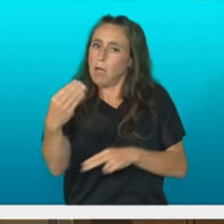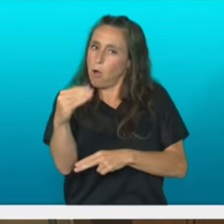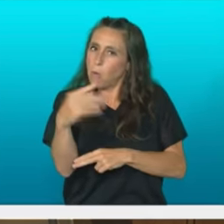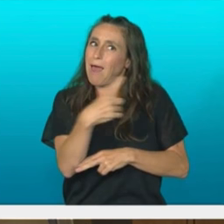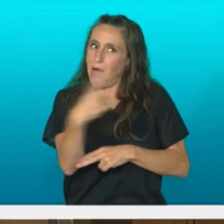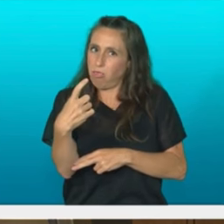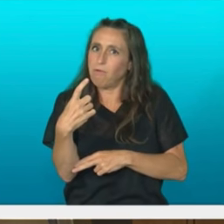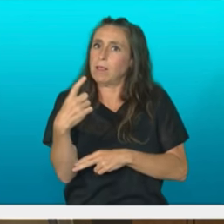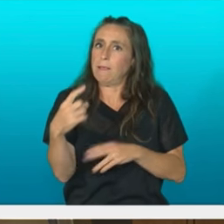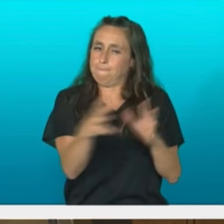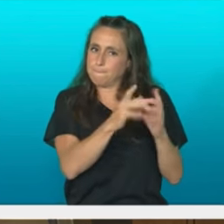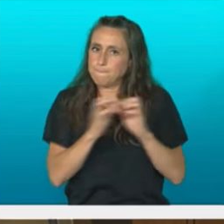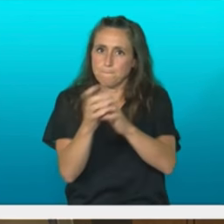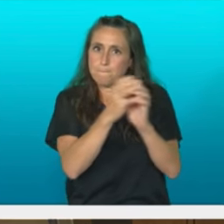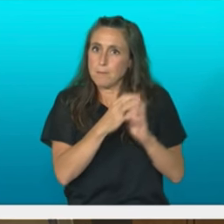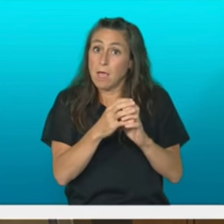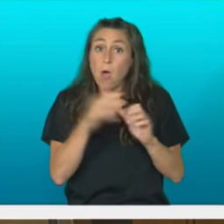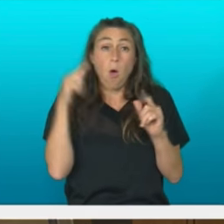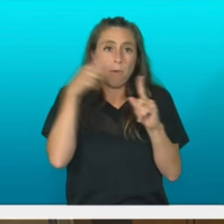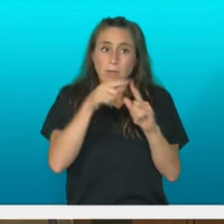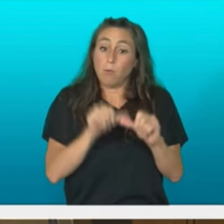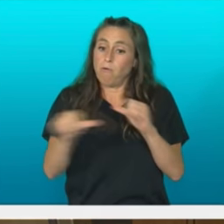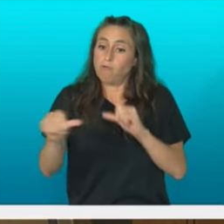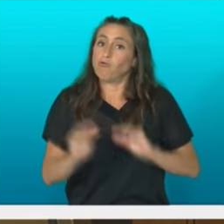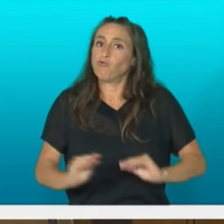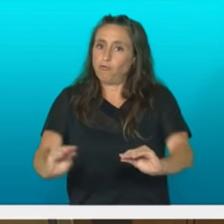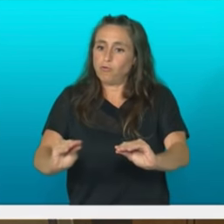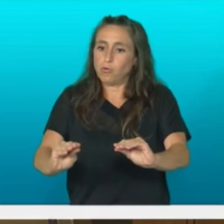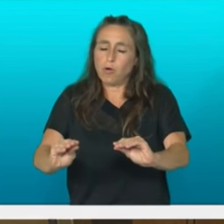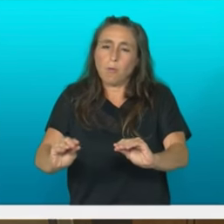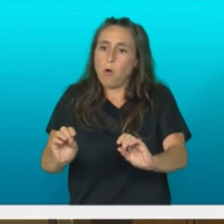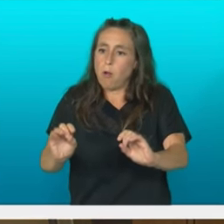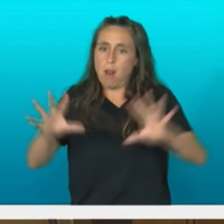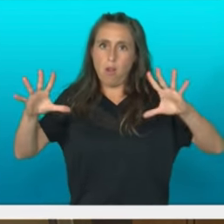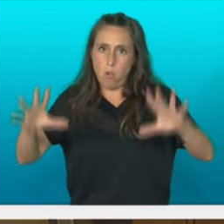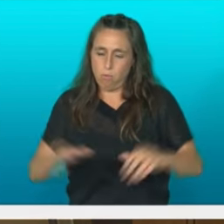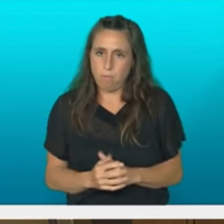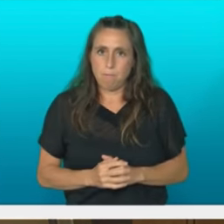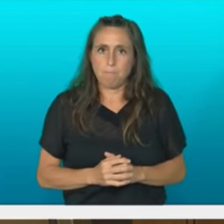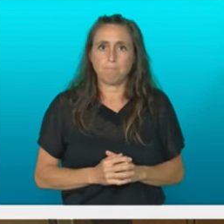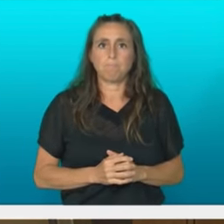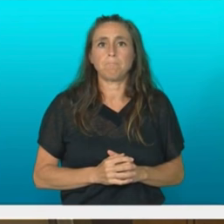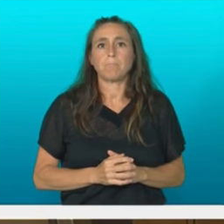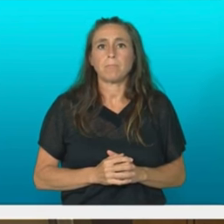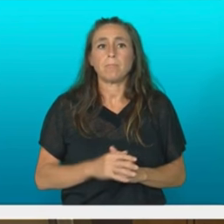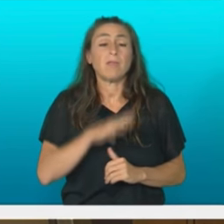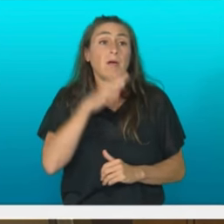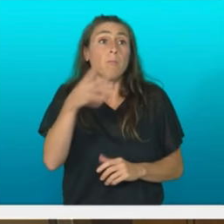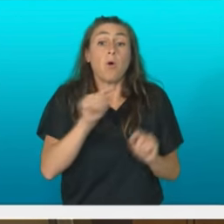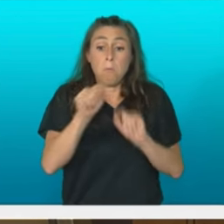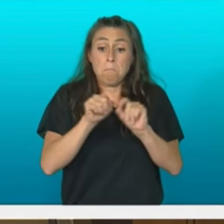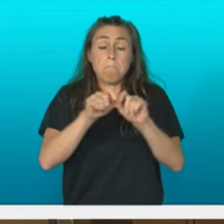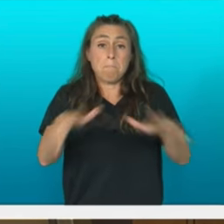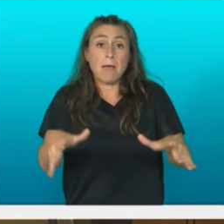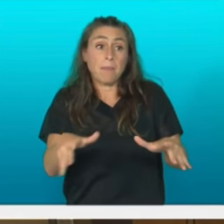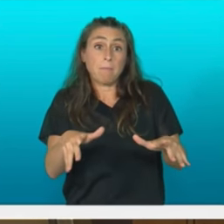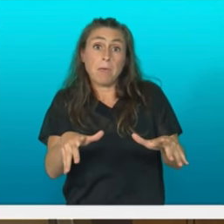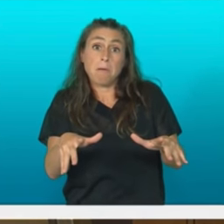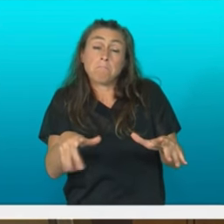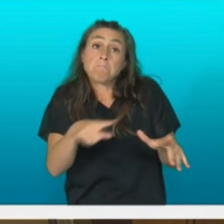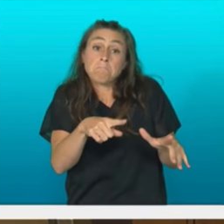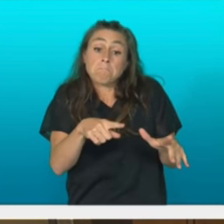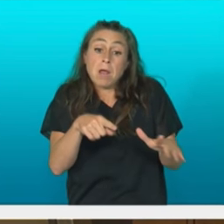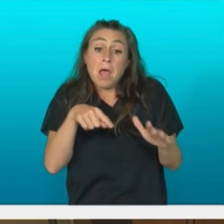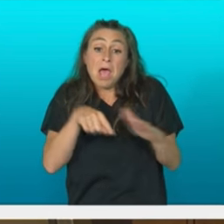berein etorkizunari argia emateko. Bestalde urkulio jauna, pandemia bakarrik kudeatzeko erabaki hartu zenuen.